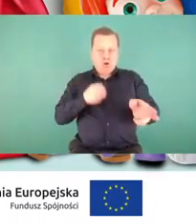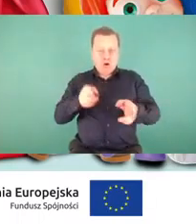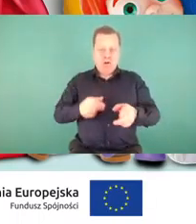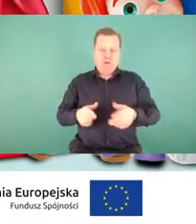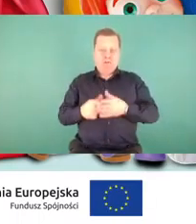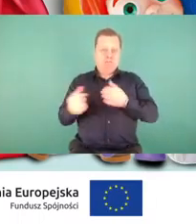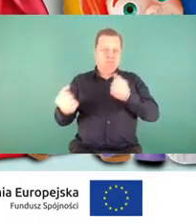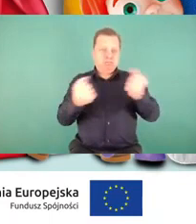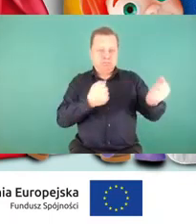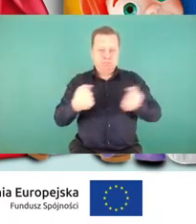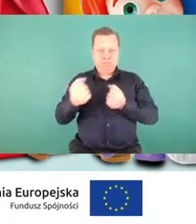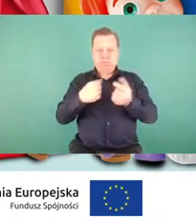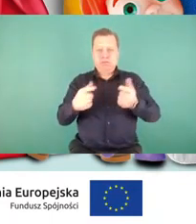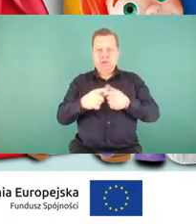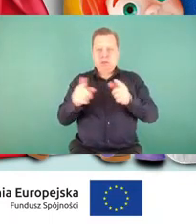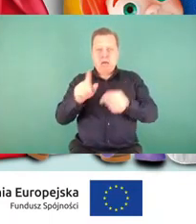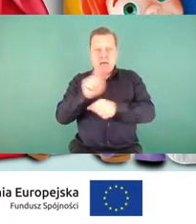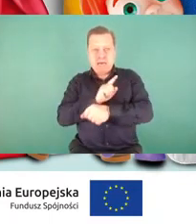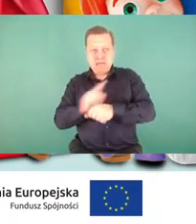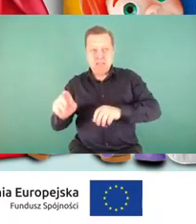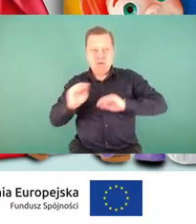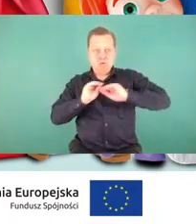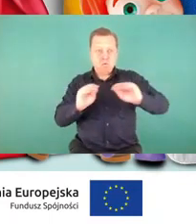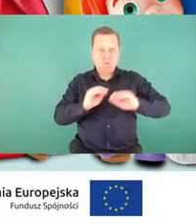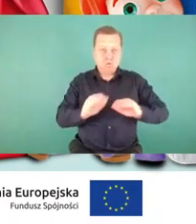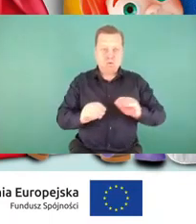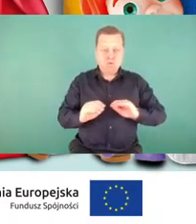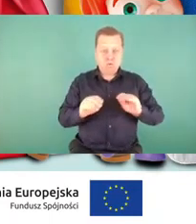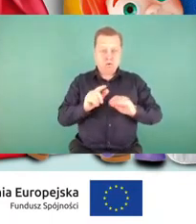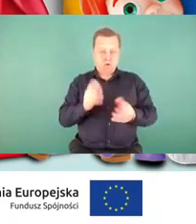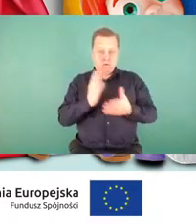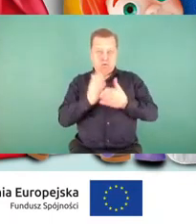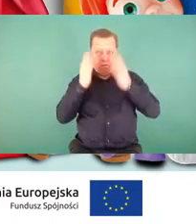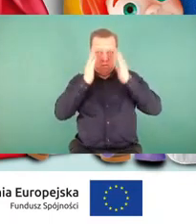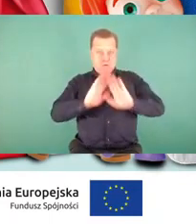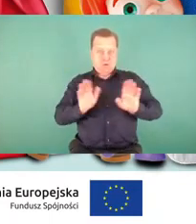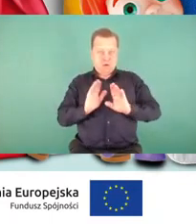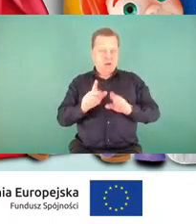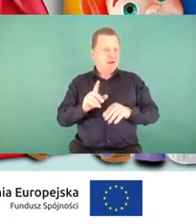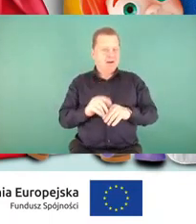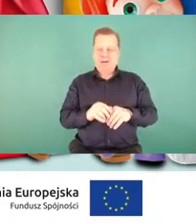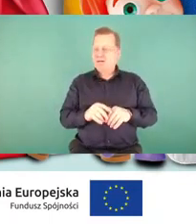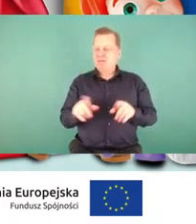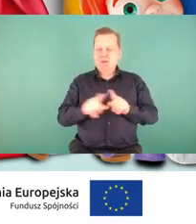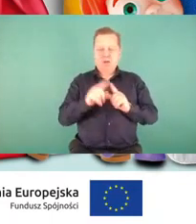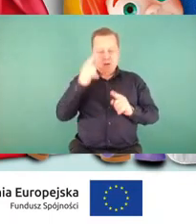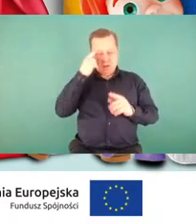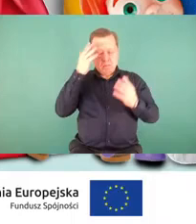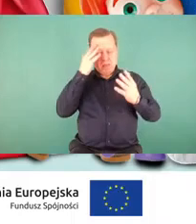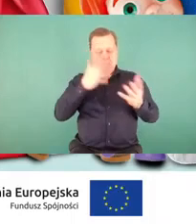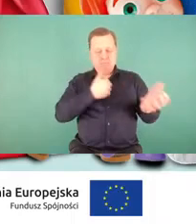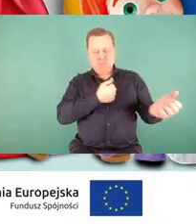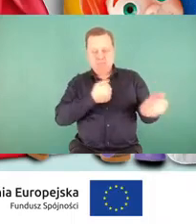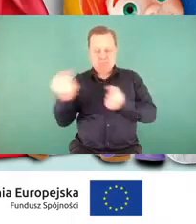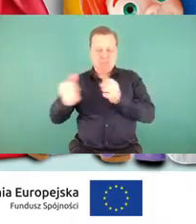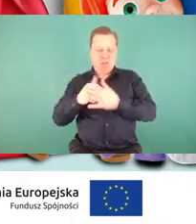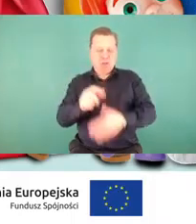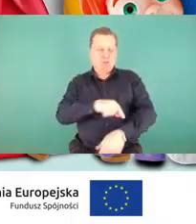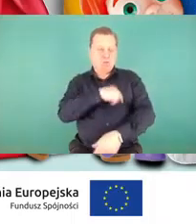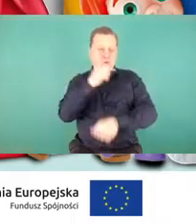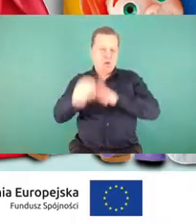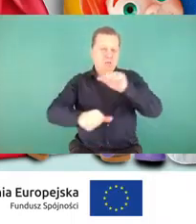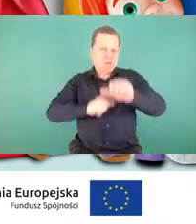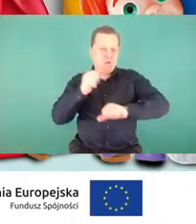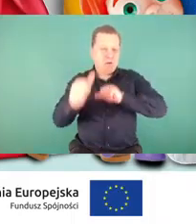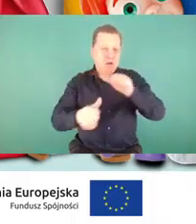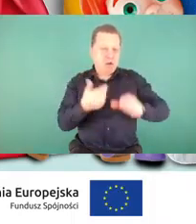mechanizmów rozumienia ryzyka to nie jest tylko i wyłącznie wiedza, ale przede wszystkim kształtowanie długoletniej mentalności człowieka i jego rozumienia